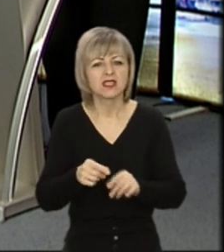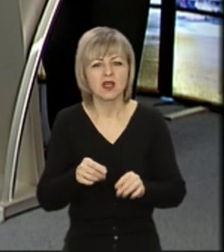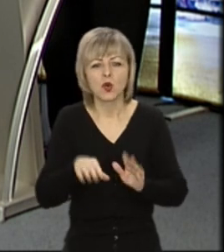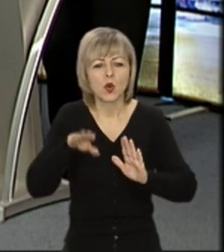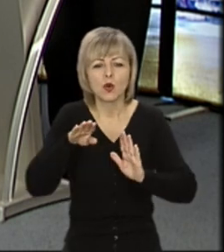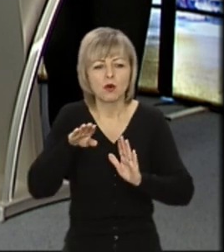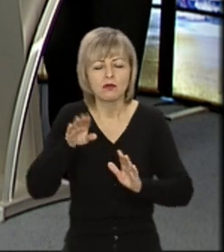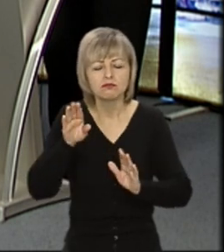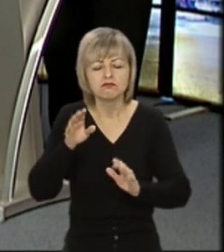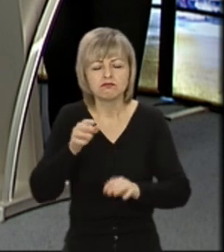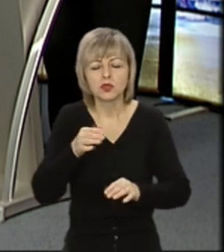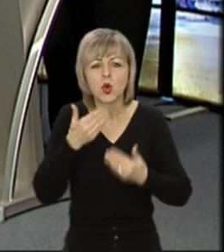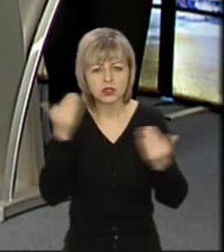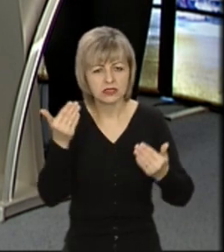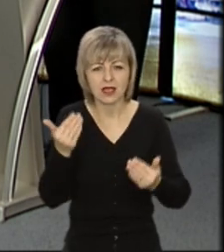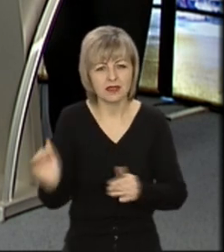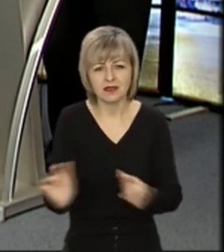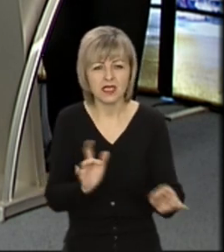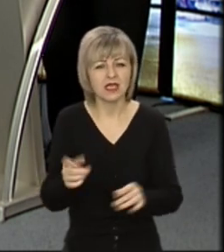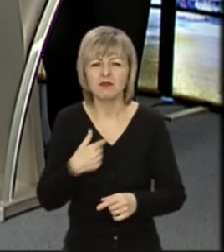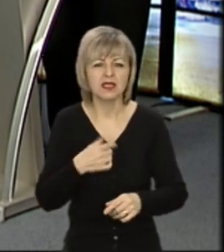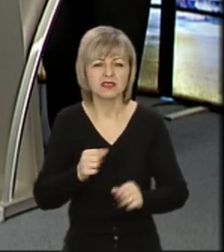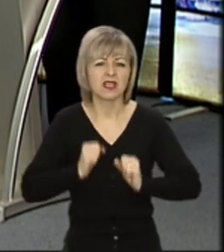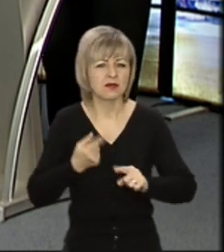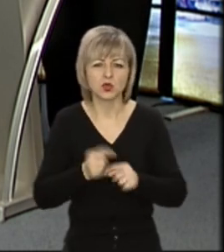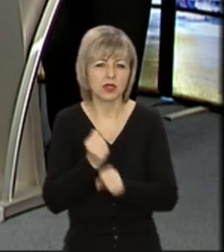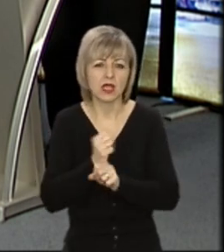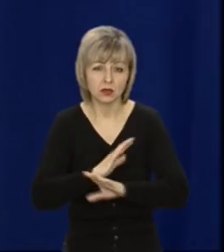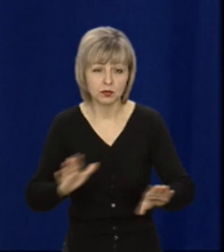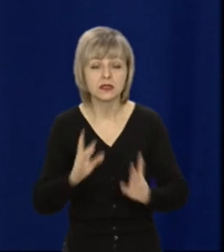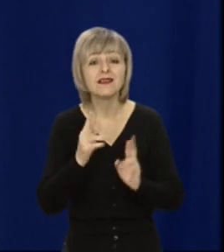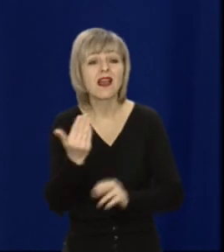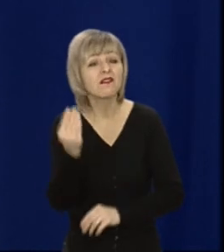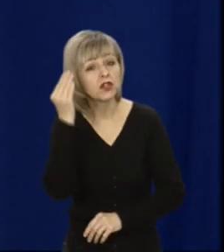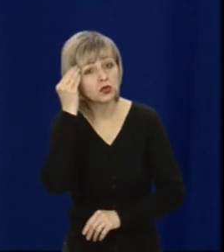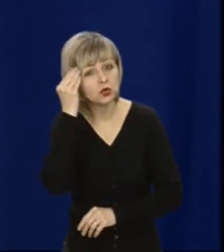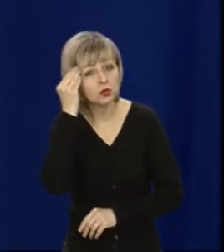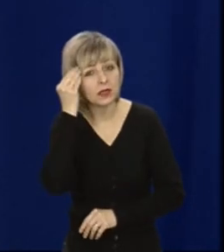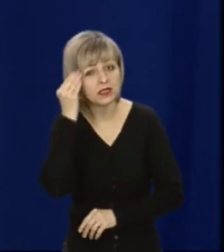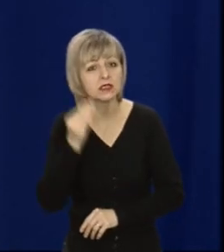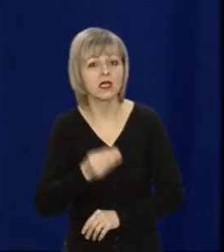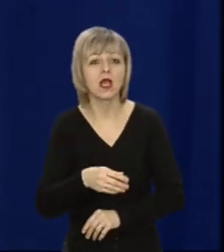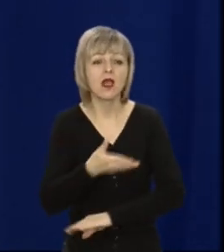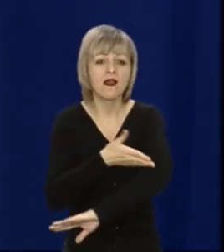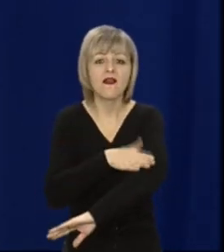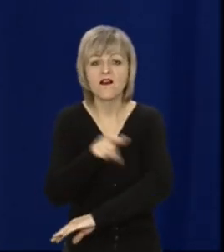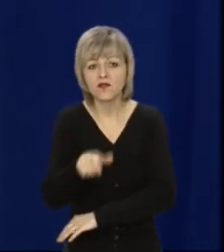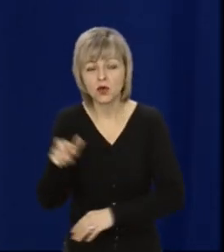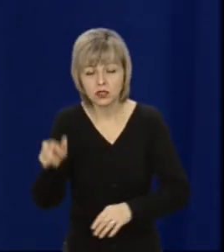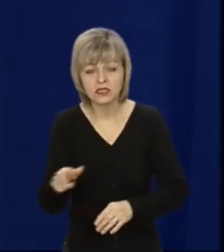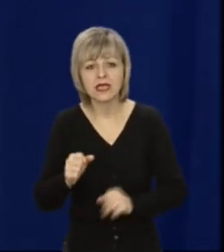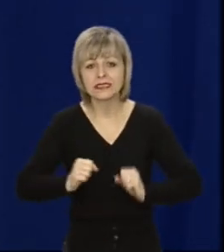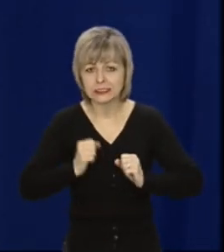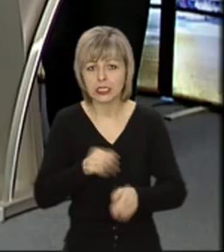міра, що цими межами не користуємося. Як думаєте, здебільшого волиняни дотримуються